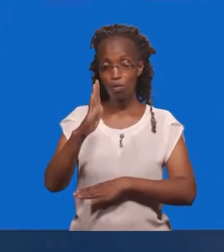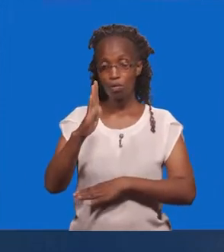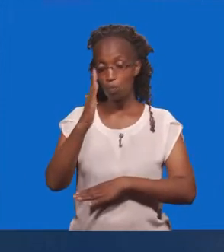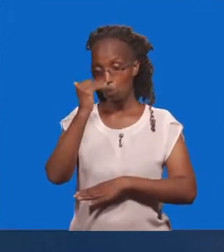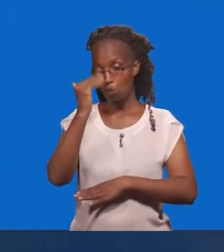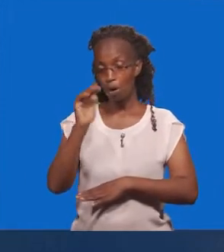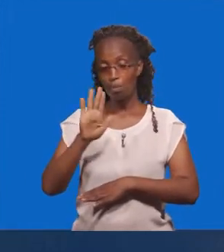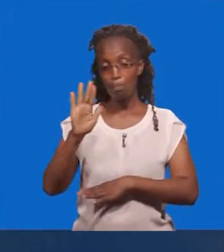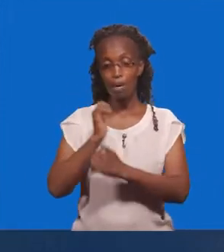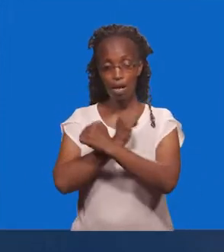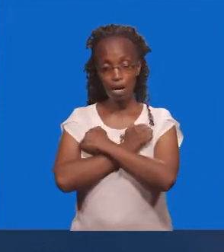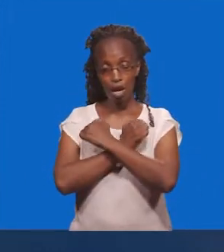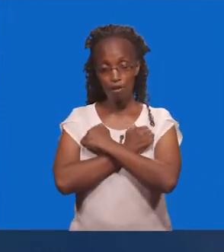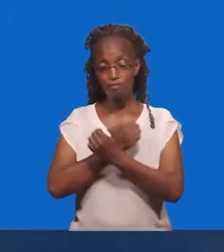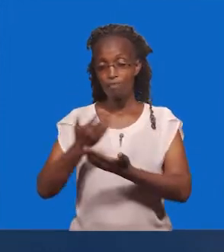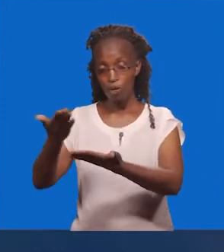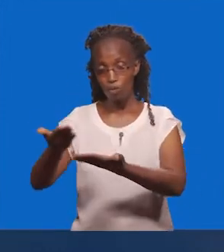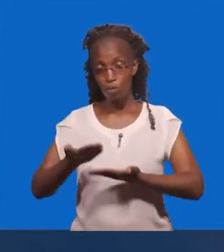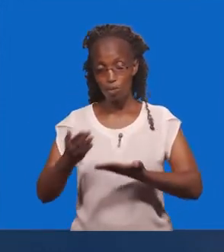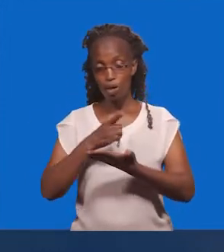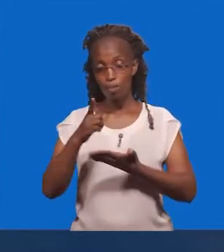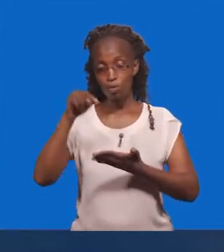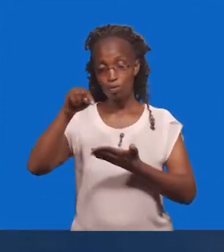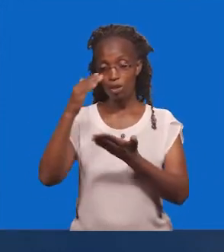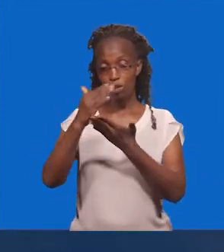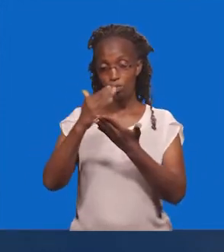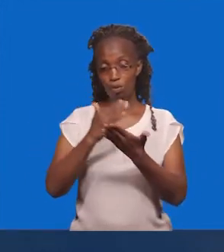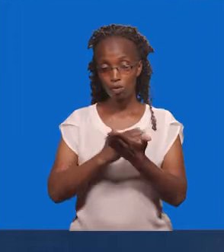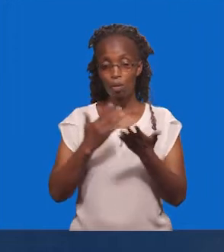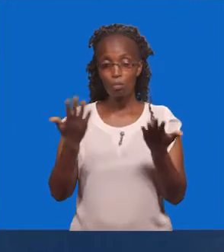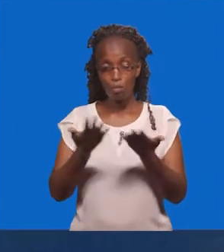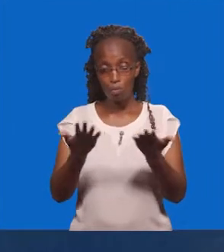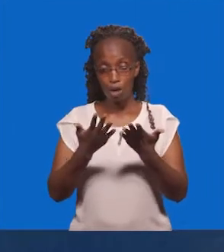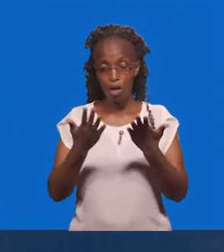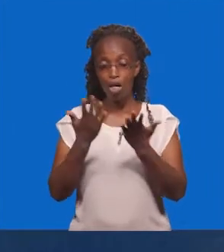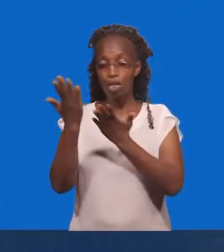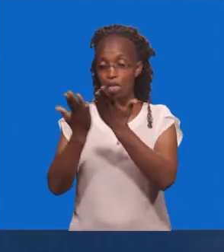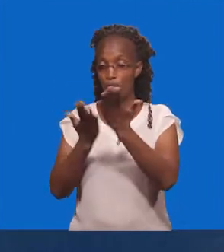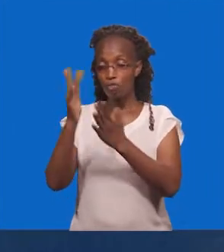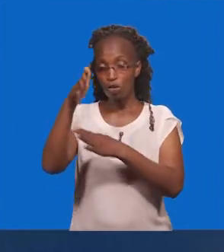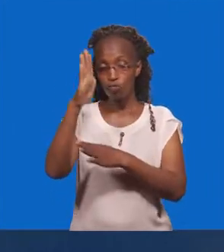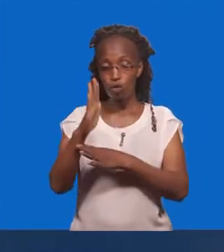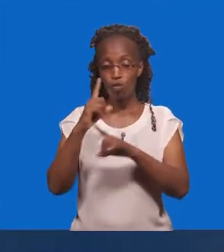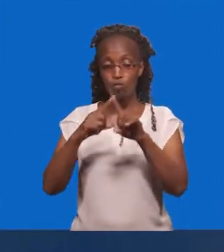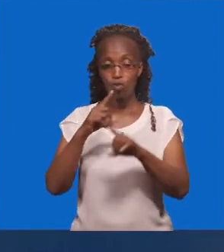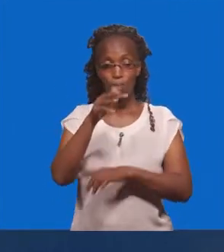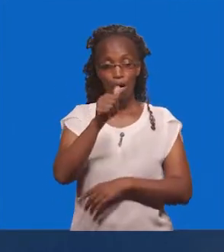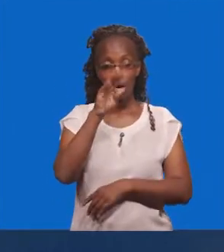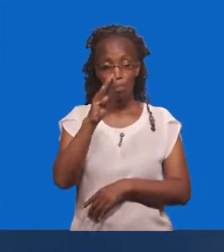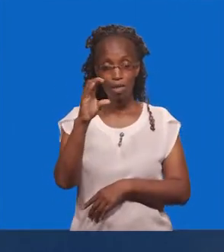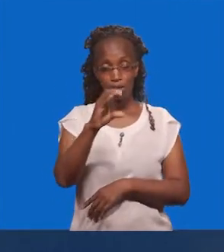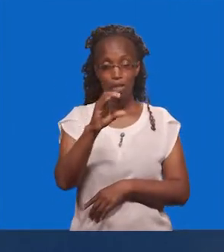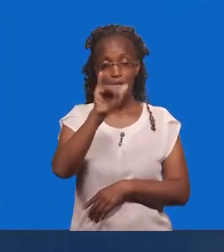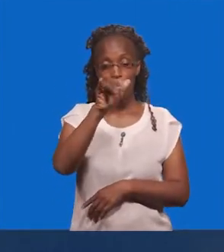monyu Pastor Luce Michael hata kuwa anatulisha na nenu na mba utiwe dakikaza kwa chache ili utokaweze kusikia yale mungu